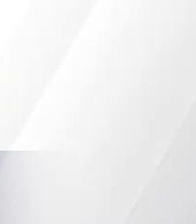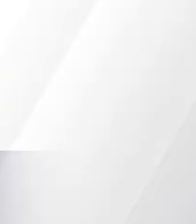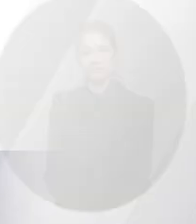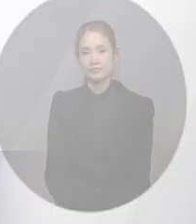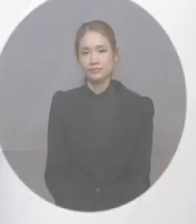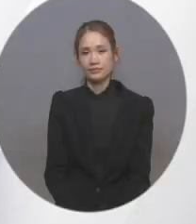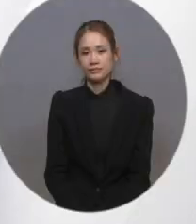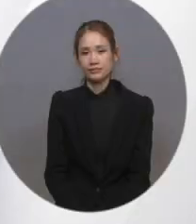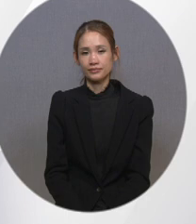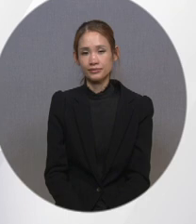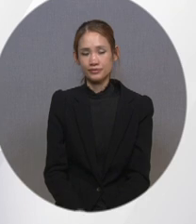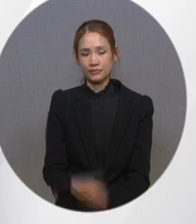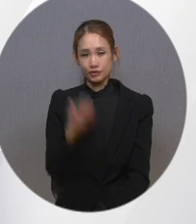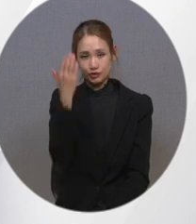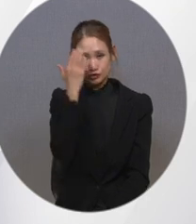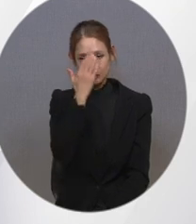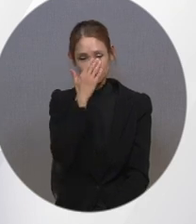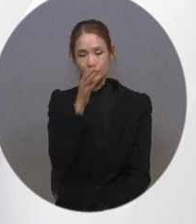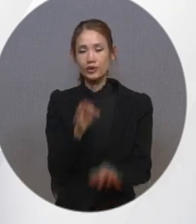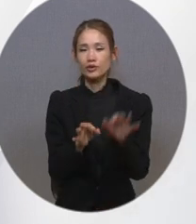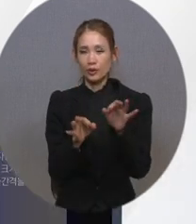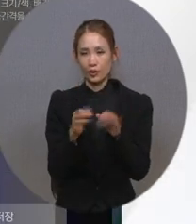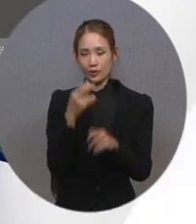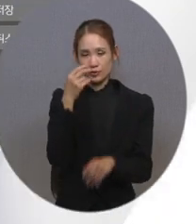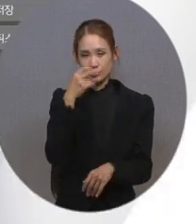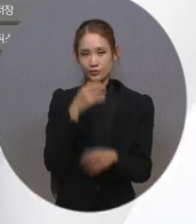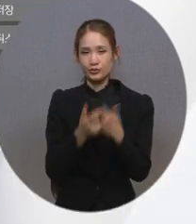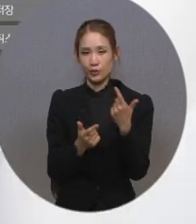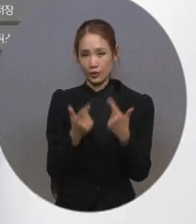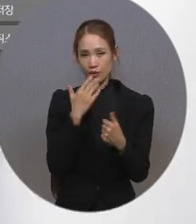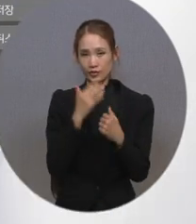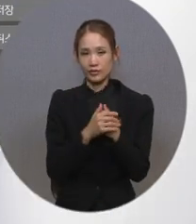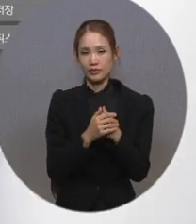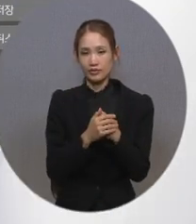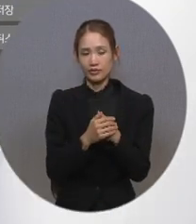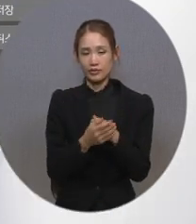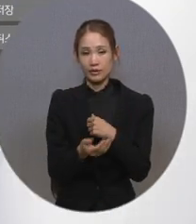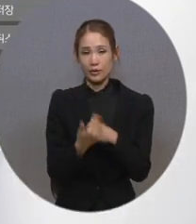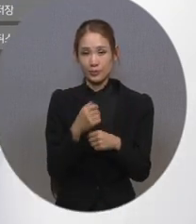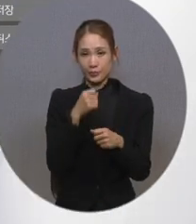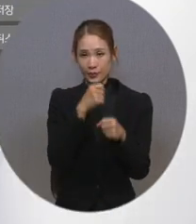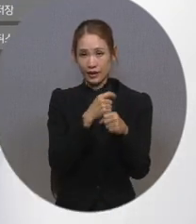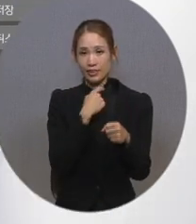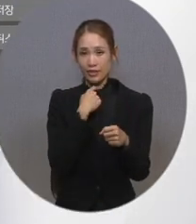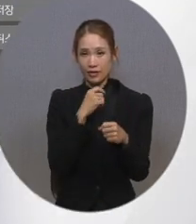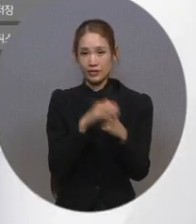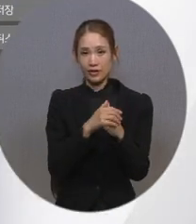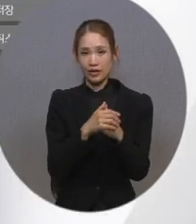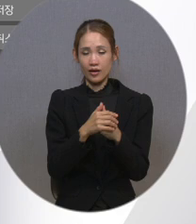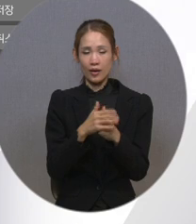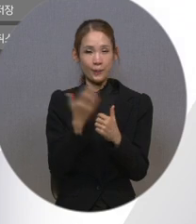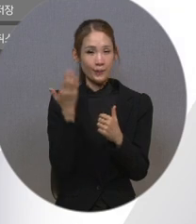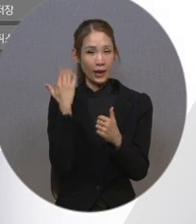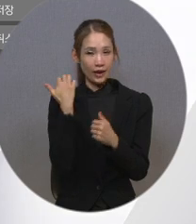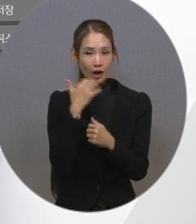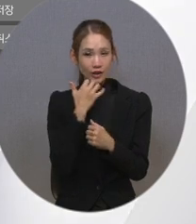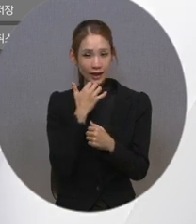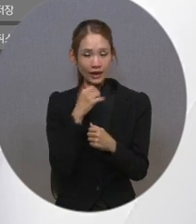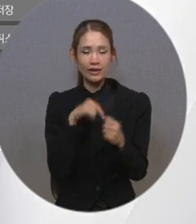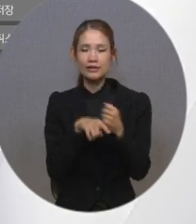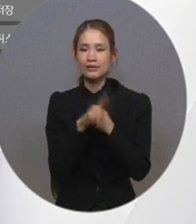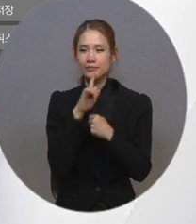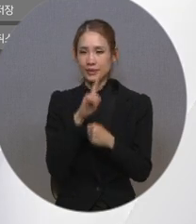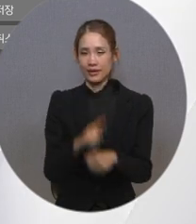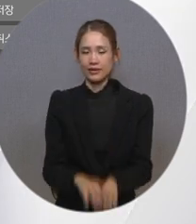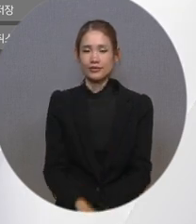다음으로 투명도 조정 기능입니다. 투명도란, 앞서 설정했던 폐쇄자막 배경 색의 투명도를 의미합니다.